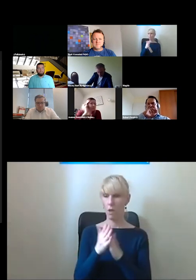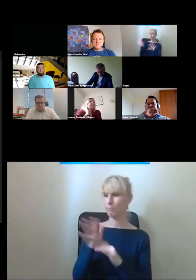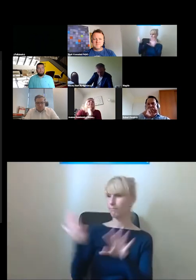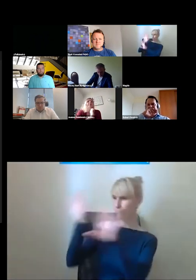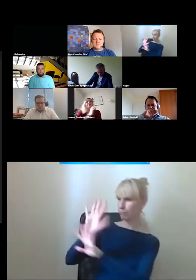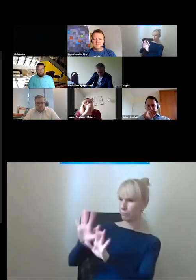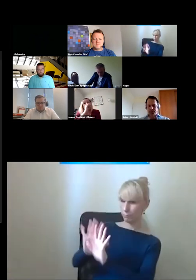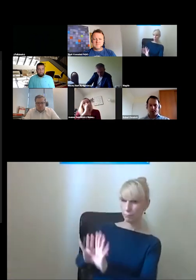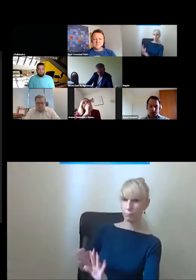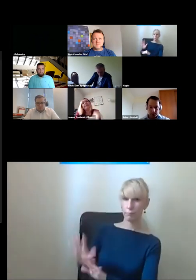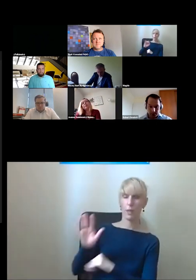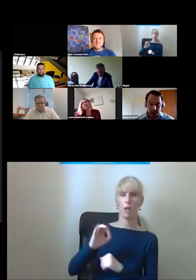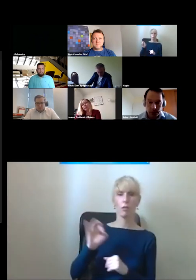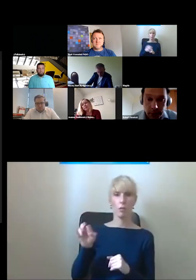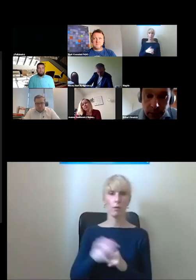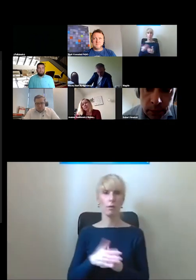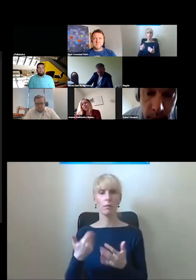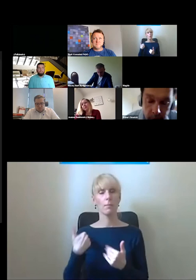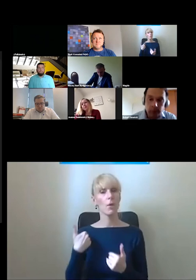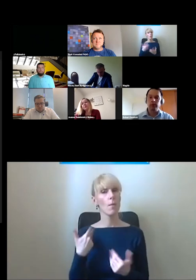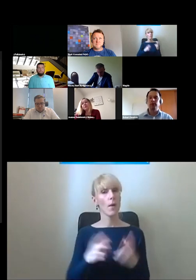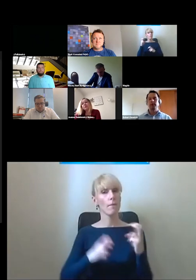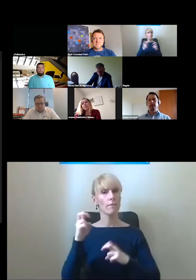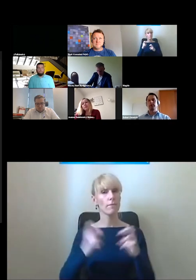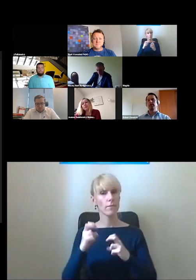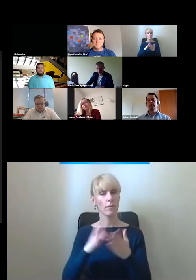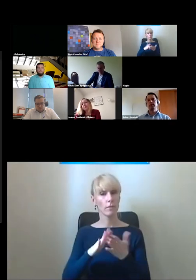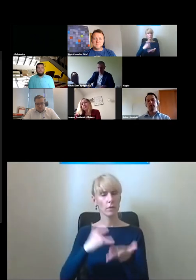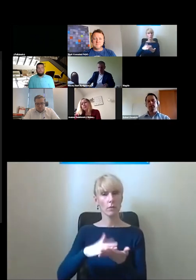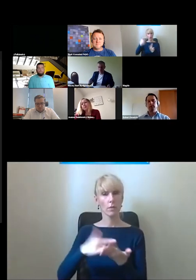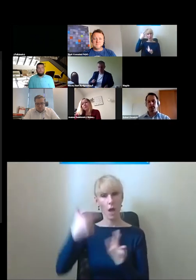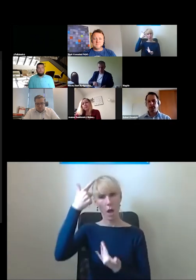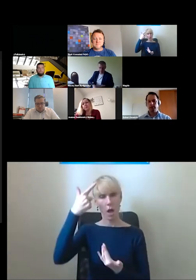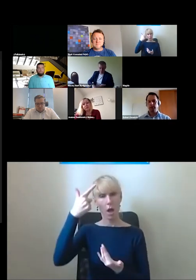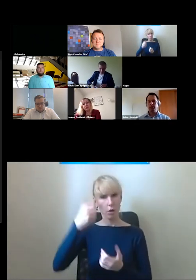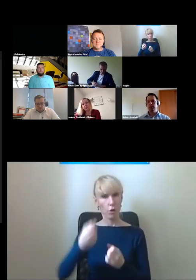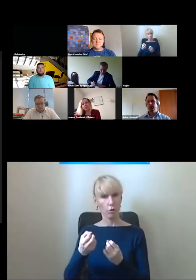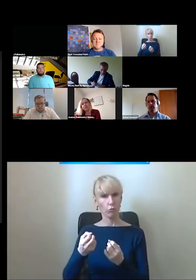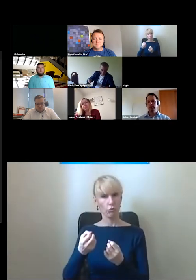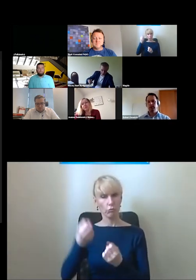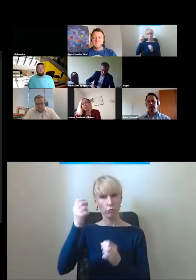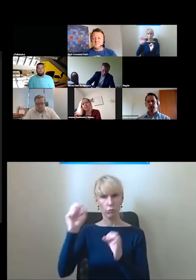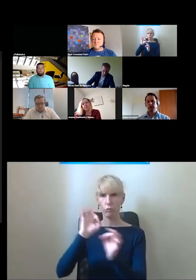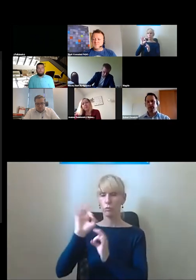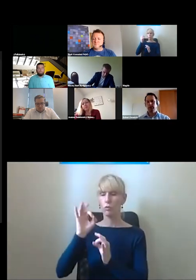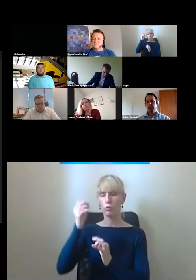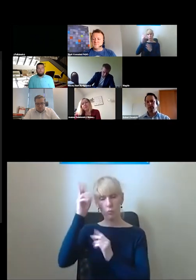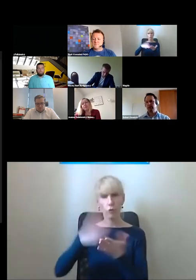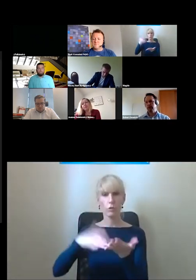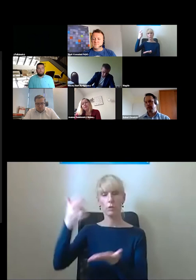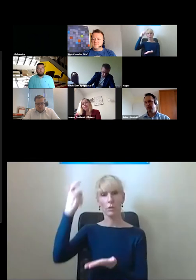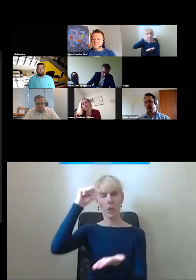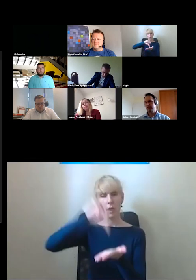ściany była ta winda na dworcu centralnym gdzie ściany były pomarańczowe a panel był